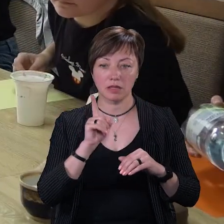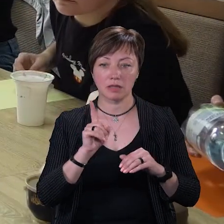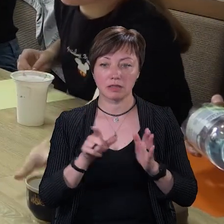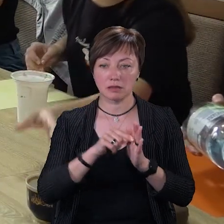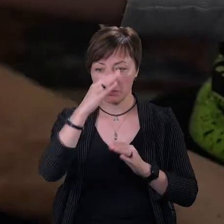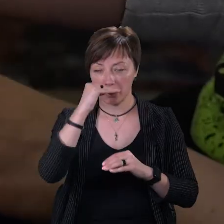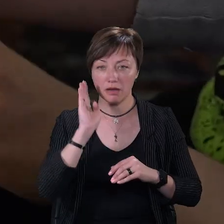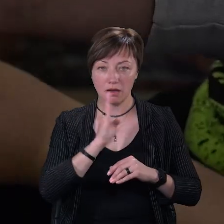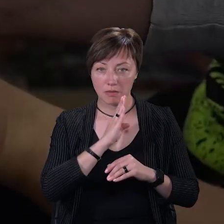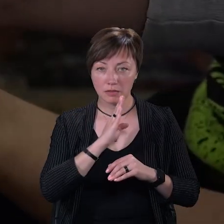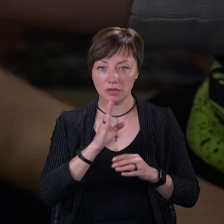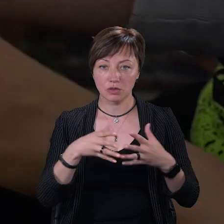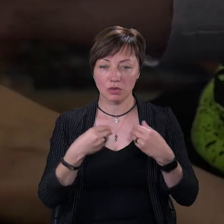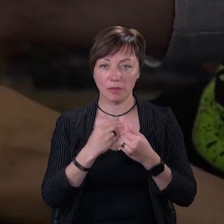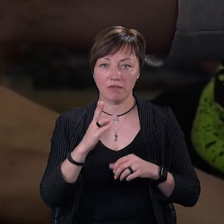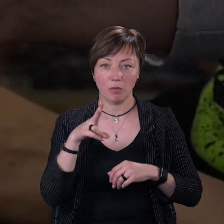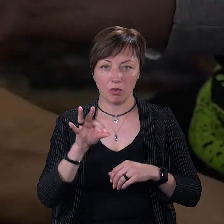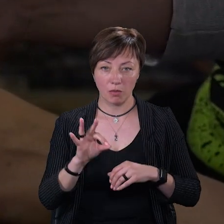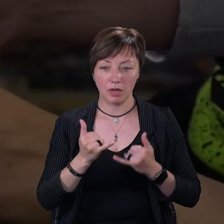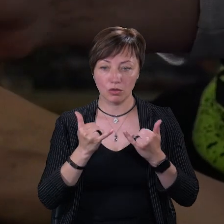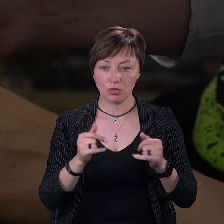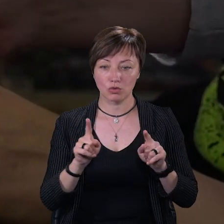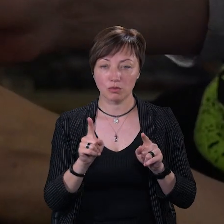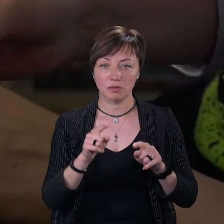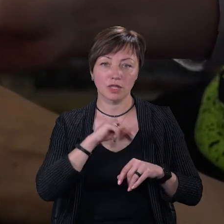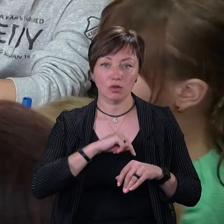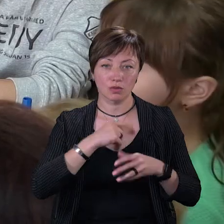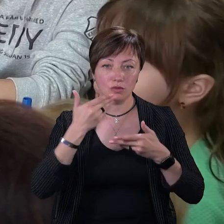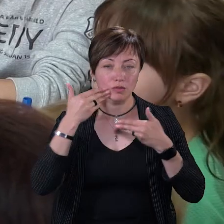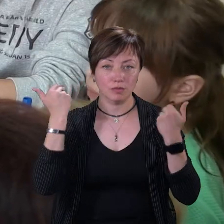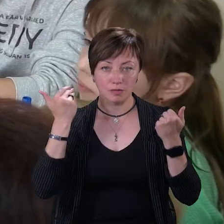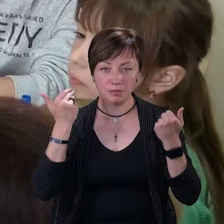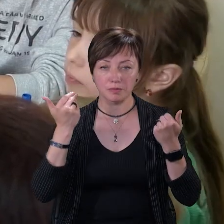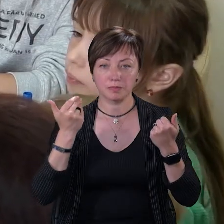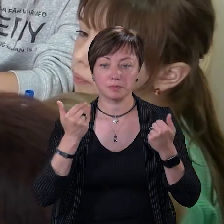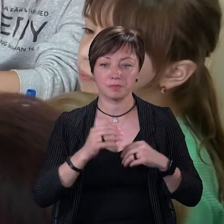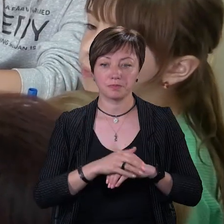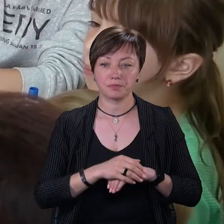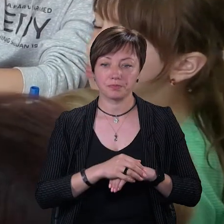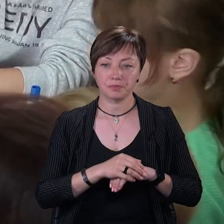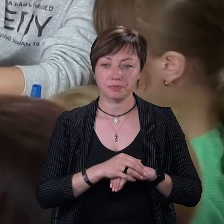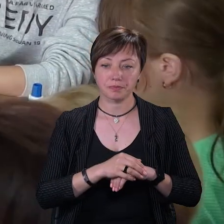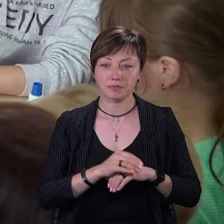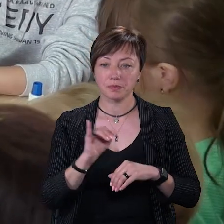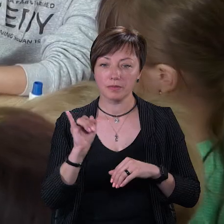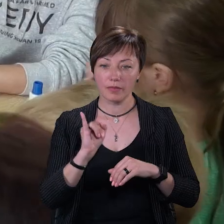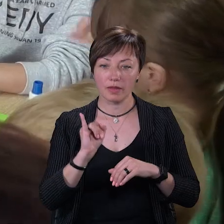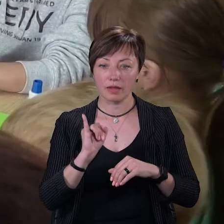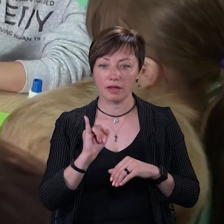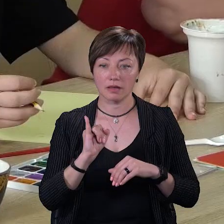батьками, з родин ВПО, для того, щоб вони психологічно розвантажилися, ну і